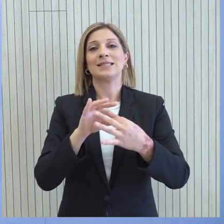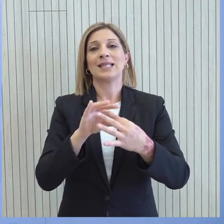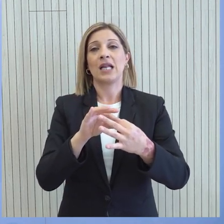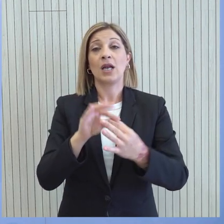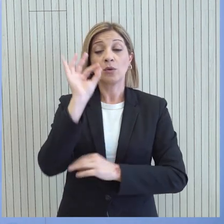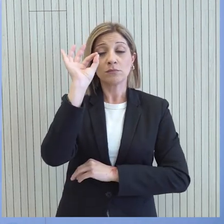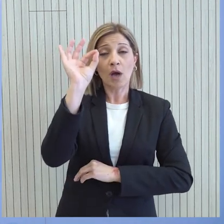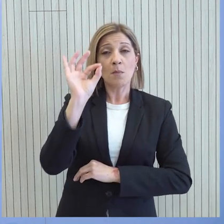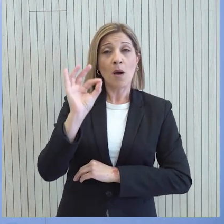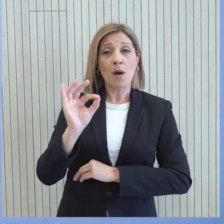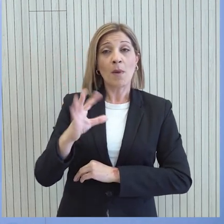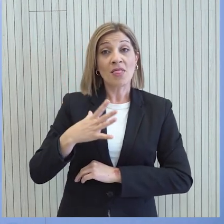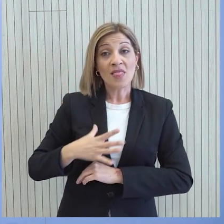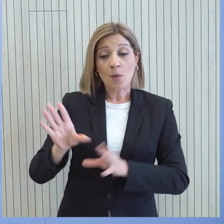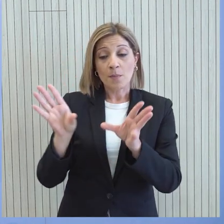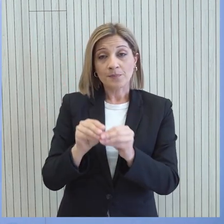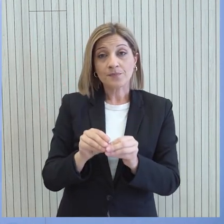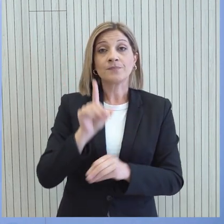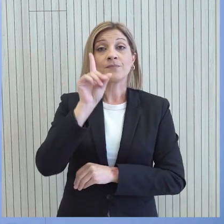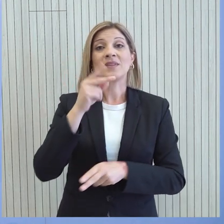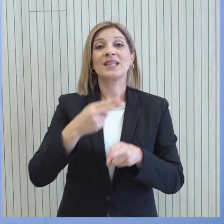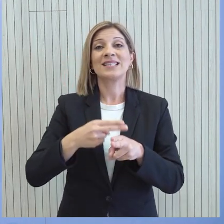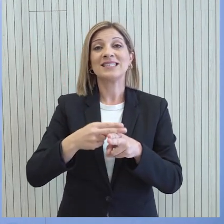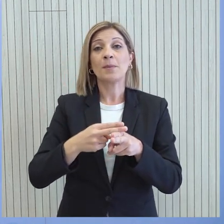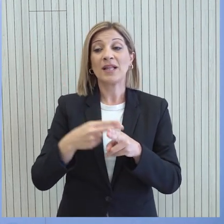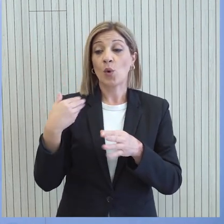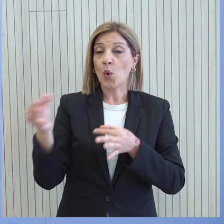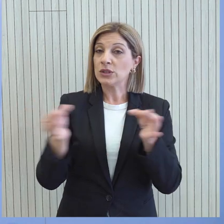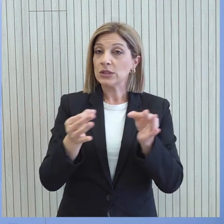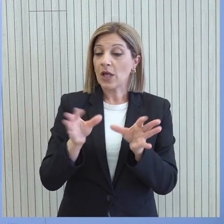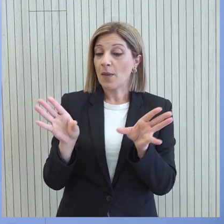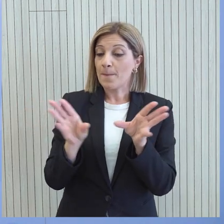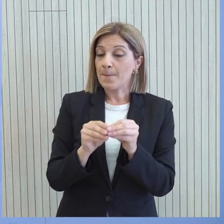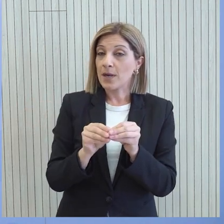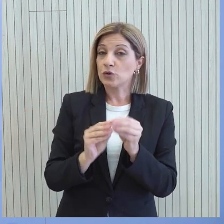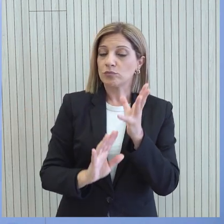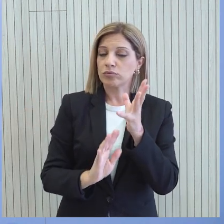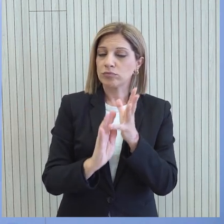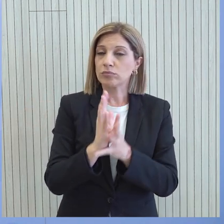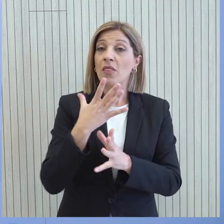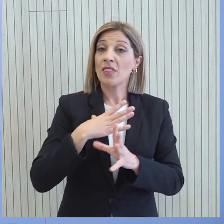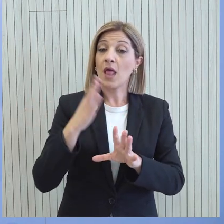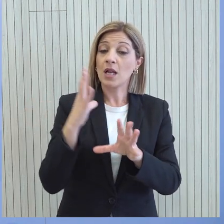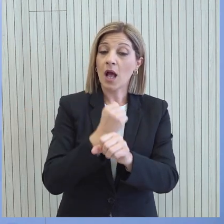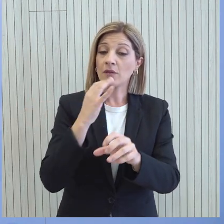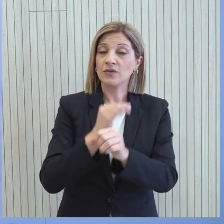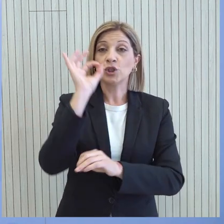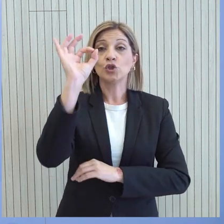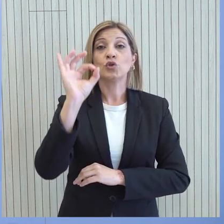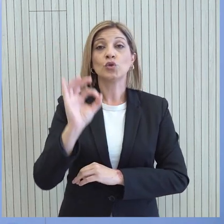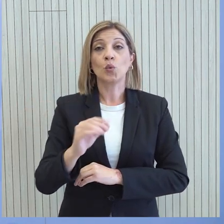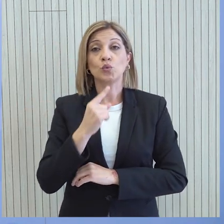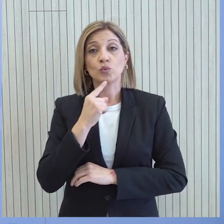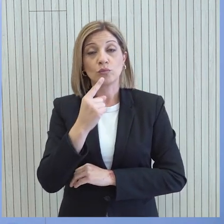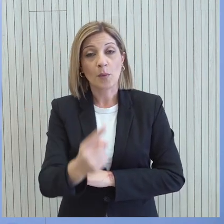συγκεκριμένα παραδοτέα στην βάση ενός καθορισμένου οδικού χάρτη με προοδευτική πρόοδος στην υλοποίηση των στόχων που έχουν τεθεί